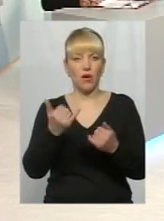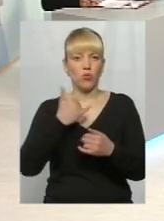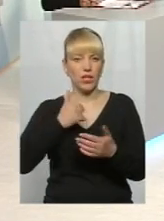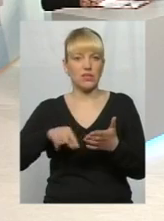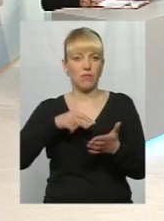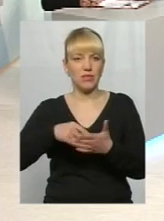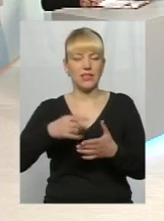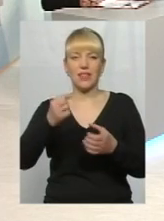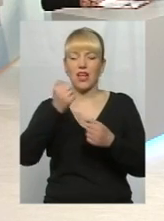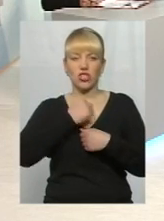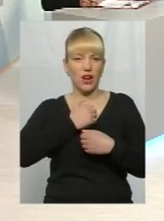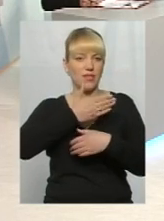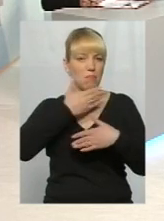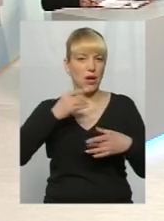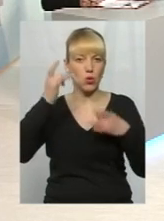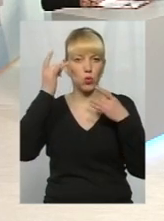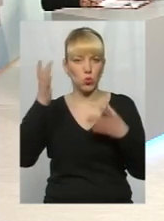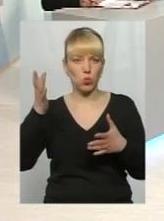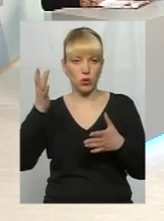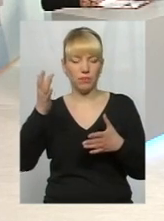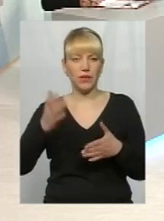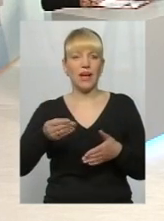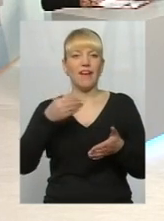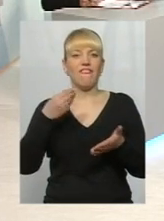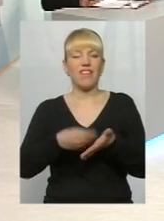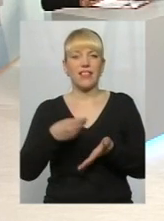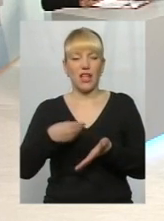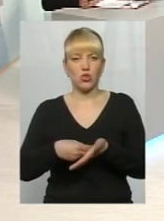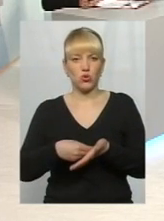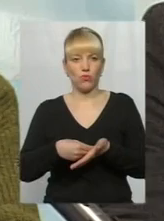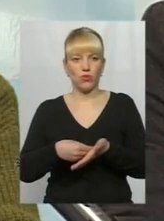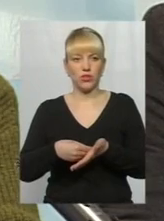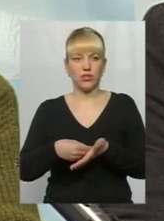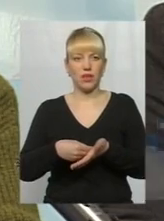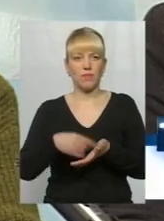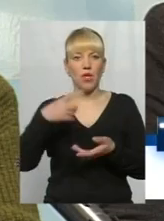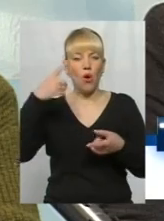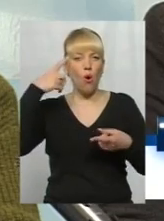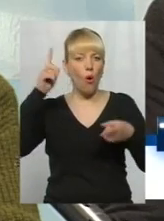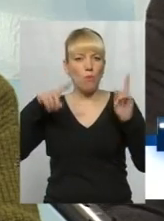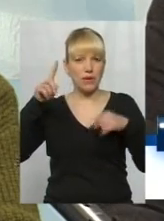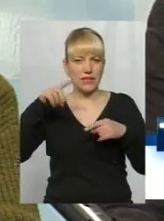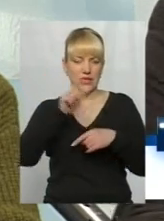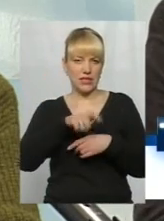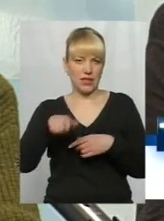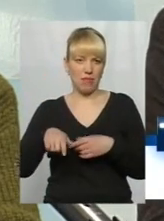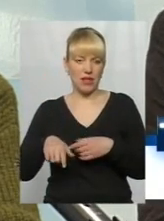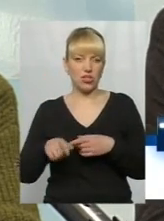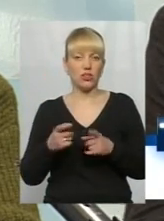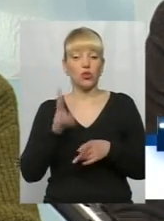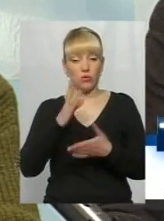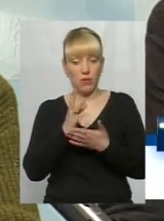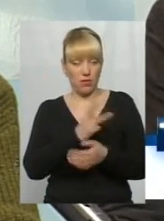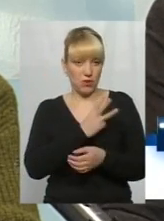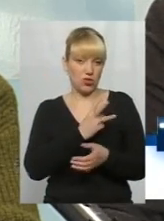немає культури фінансової обізнаності хмельничан. Той, хто має